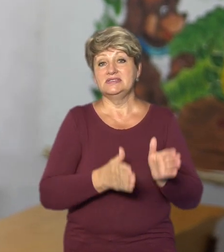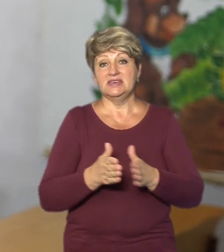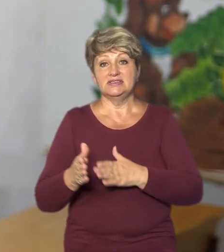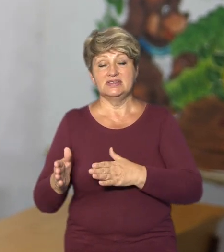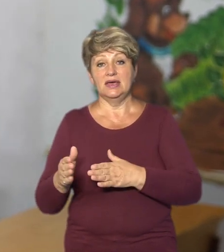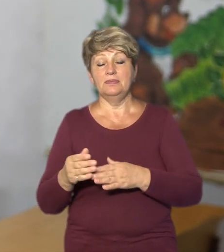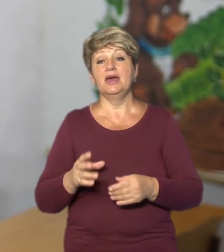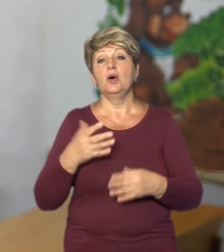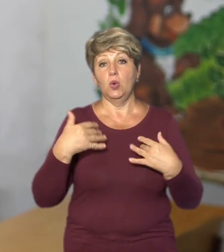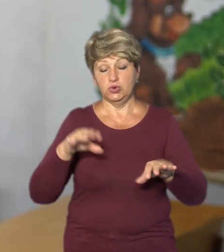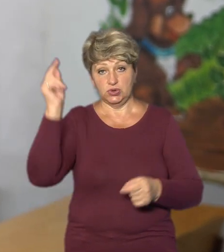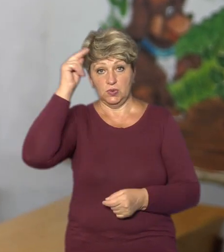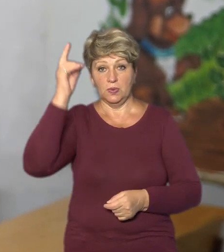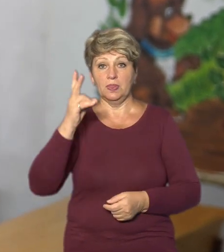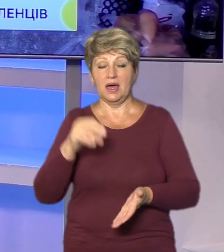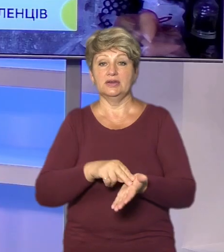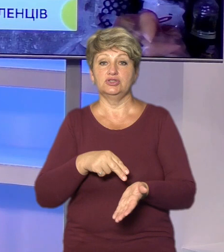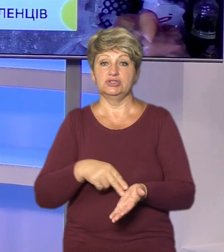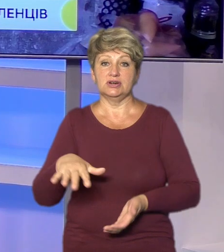навчаючись на Черкащині.